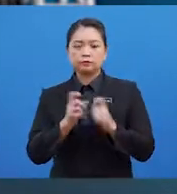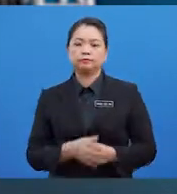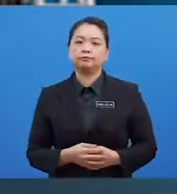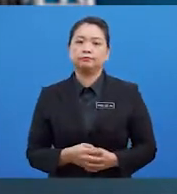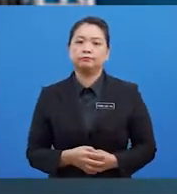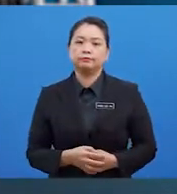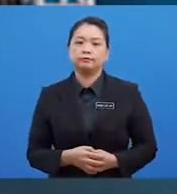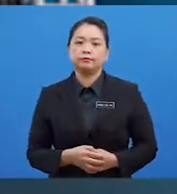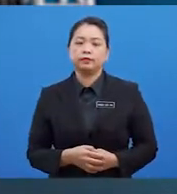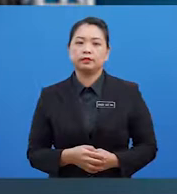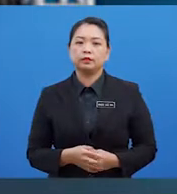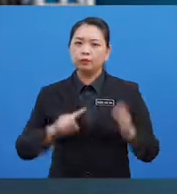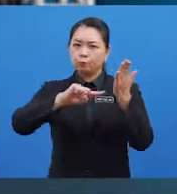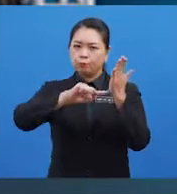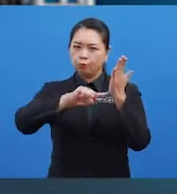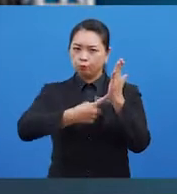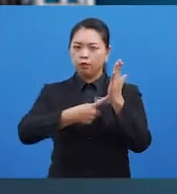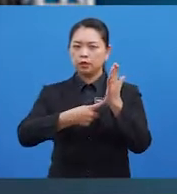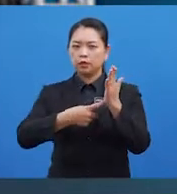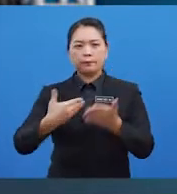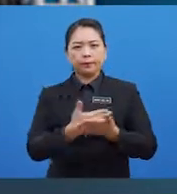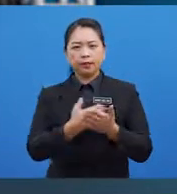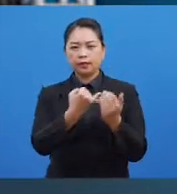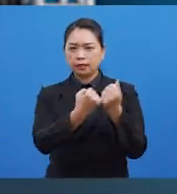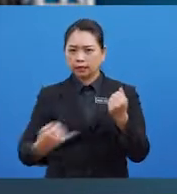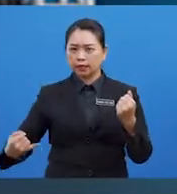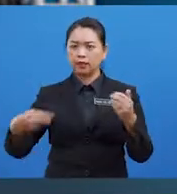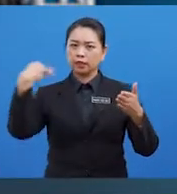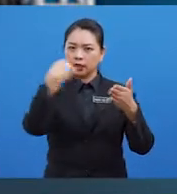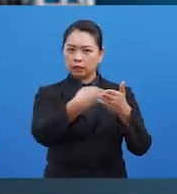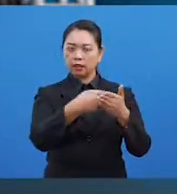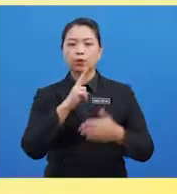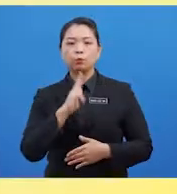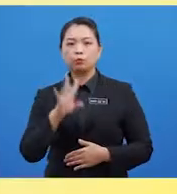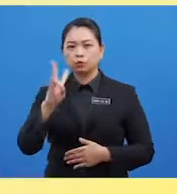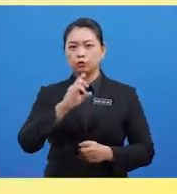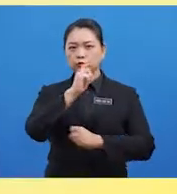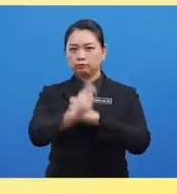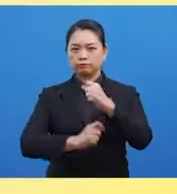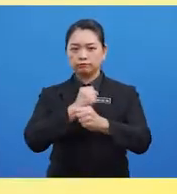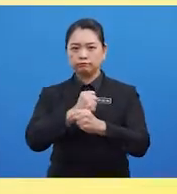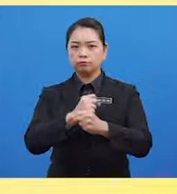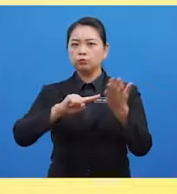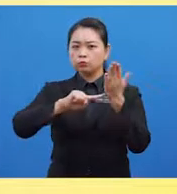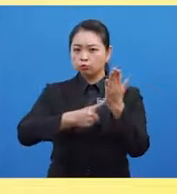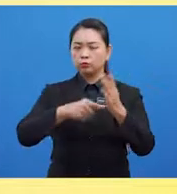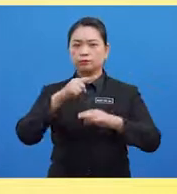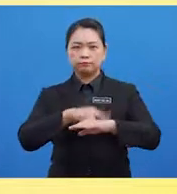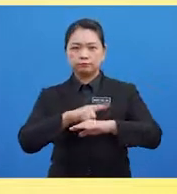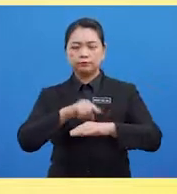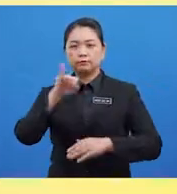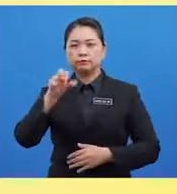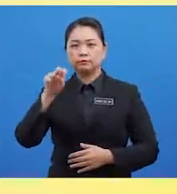Fasa ini bermula dari Bayi dilahirkan Hingga ke tujuh tahun Bermula dari Masa janin